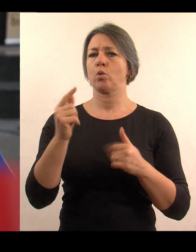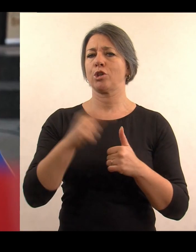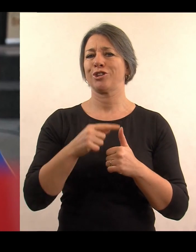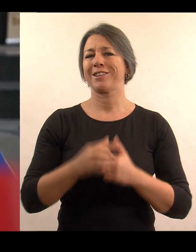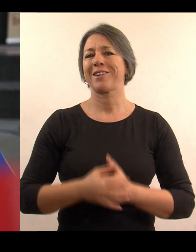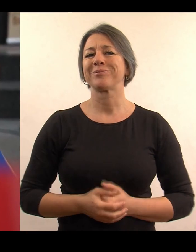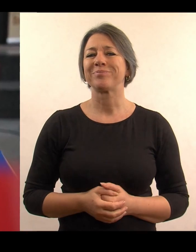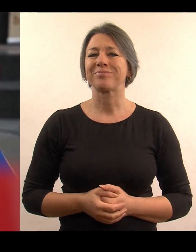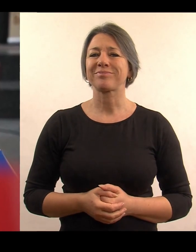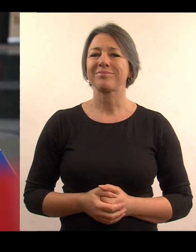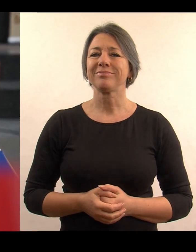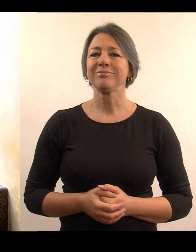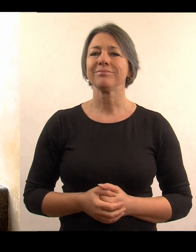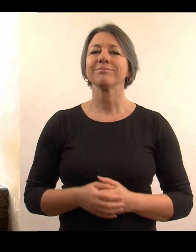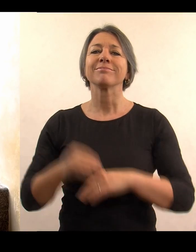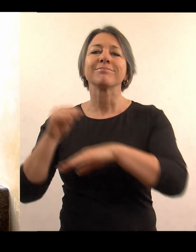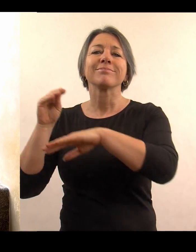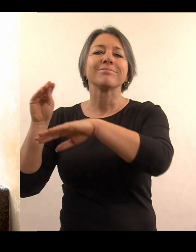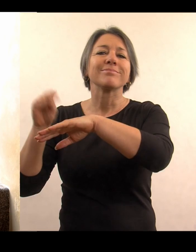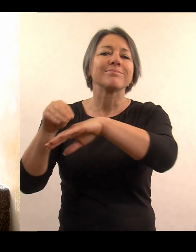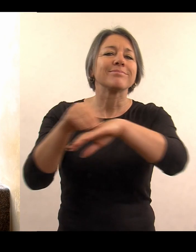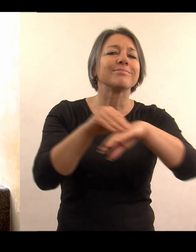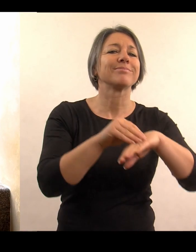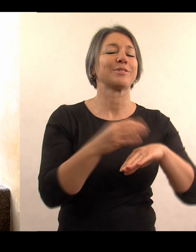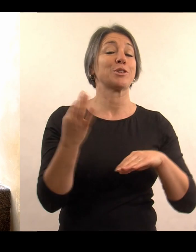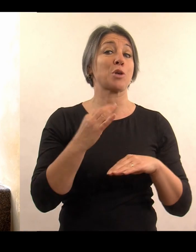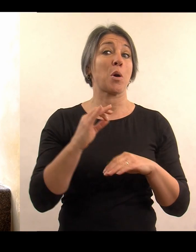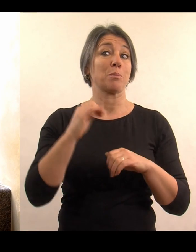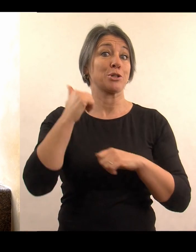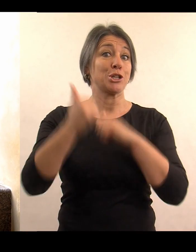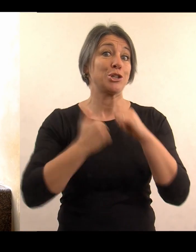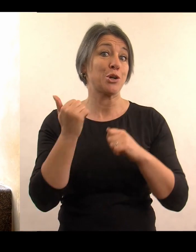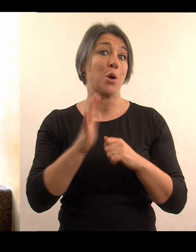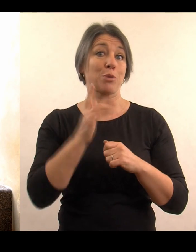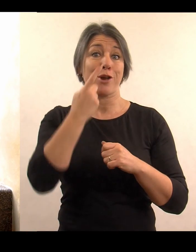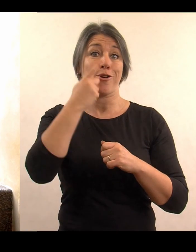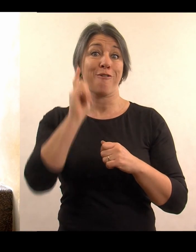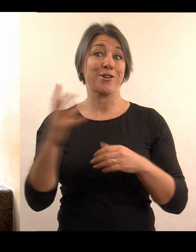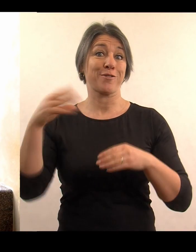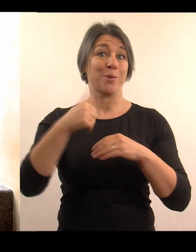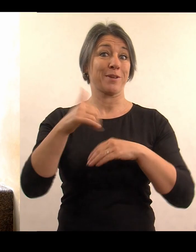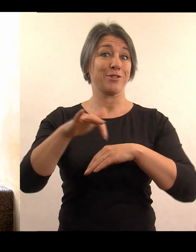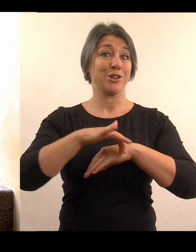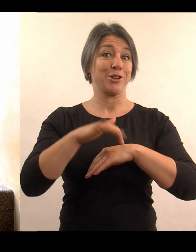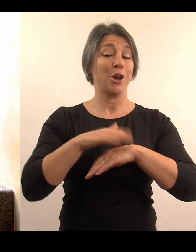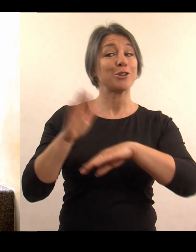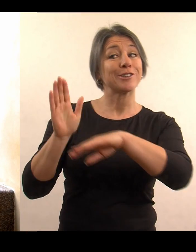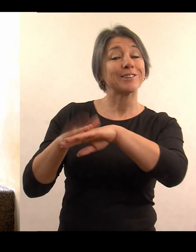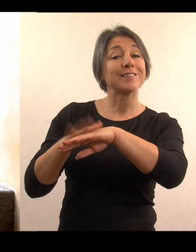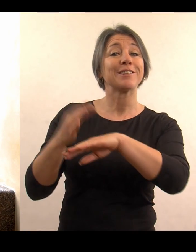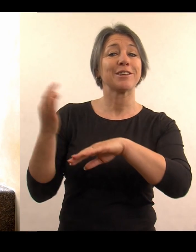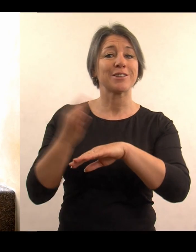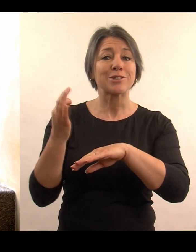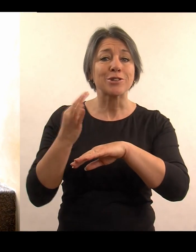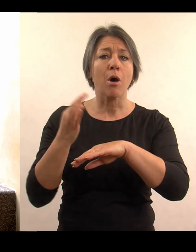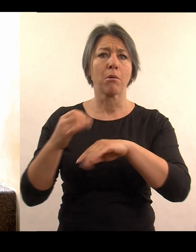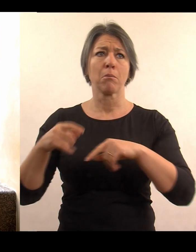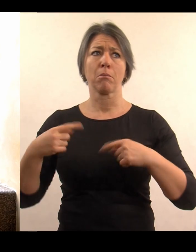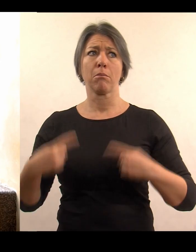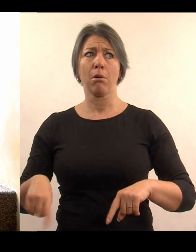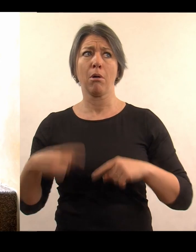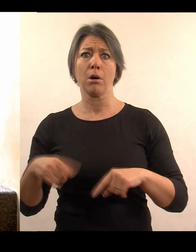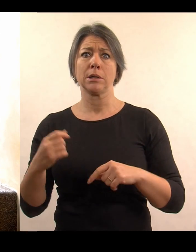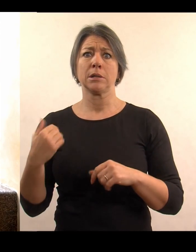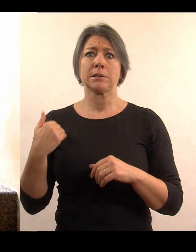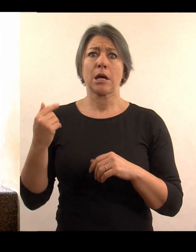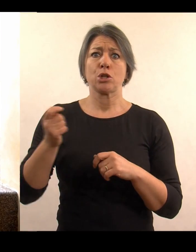byl takový můj vzkaz vám, co příští rok snad nastoupí do prvního rečníku, je určitě se nebojte kontaktovat